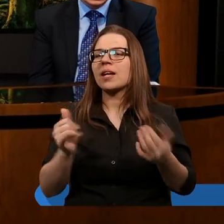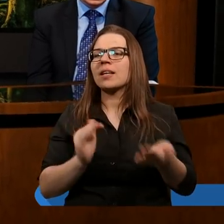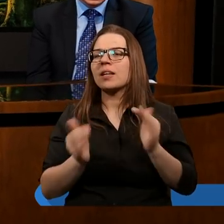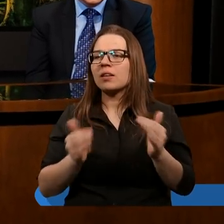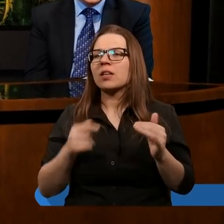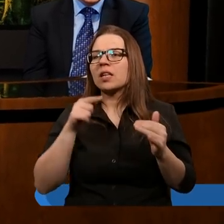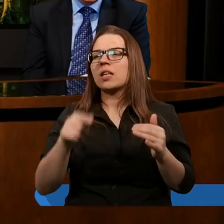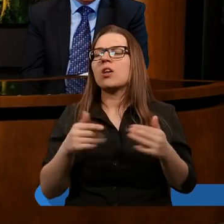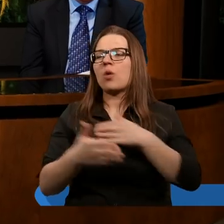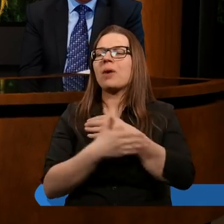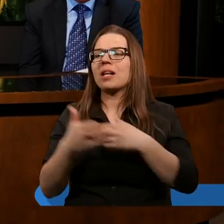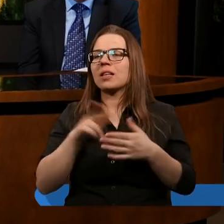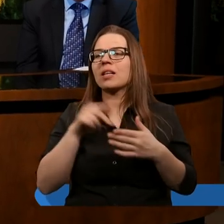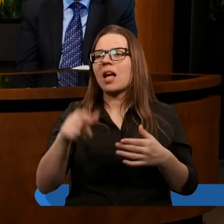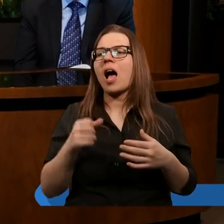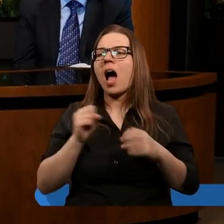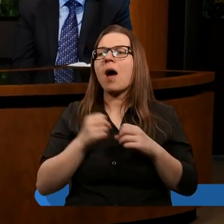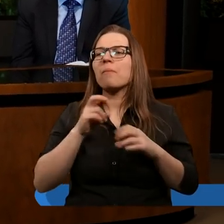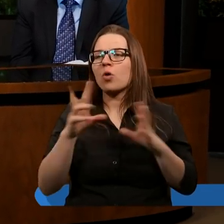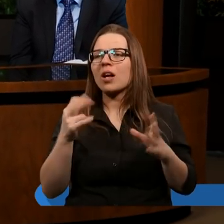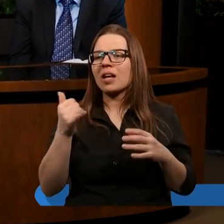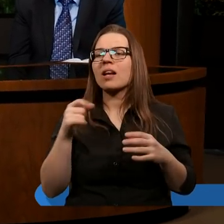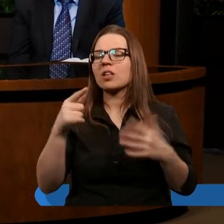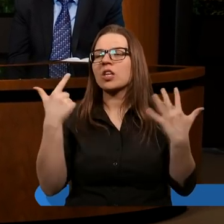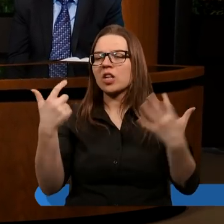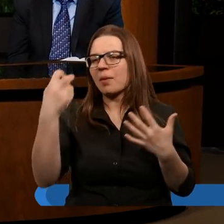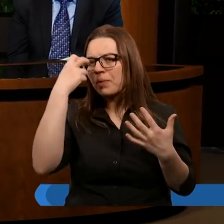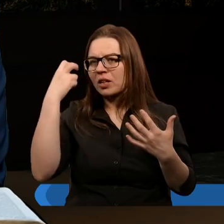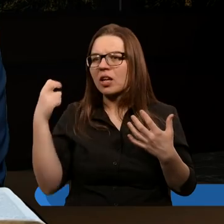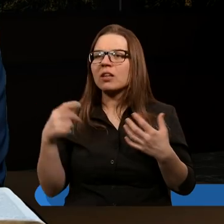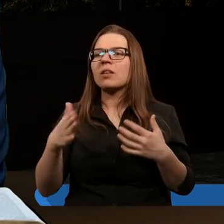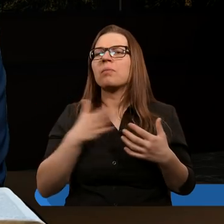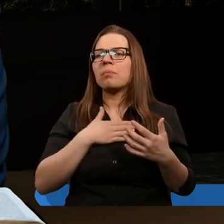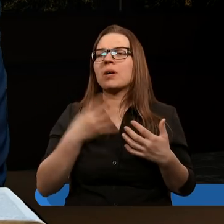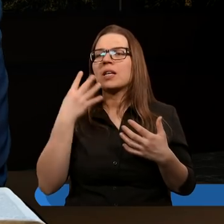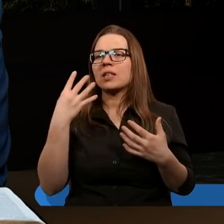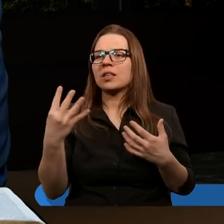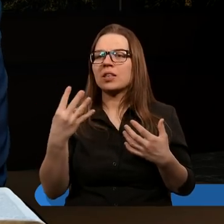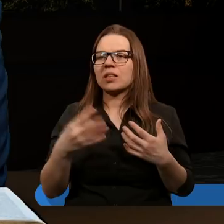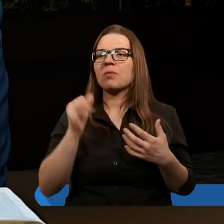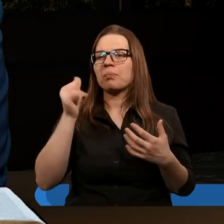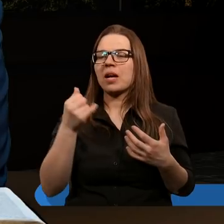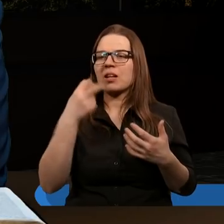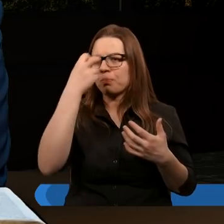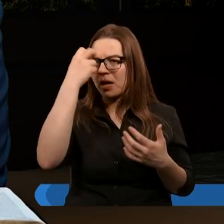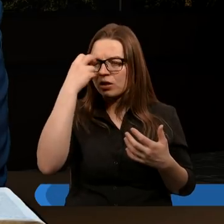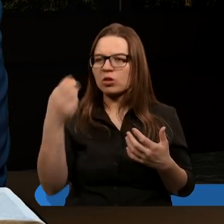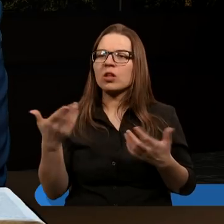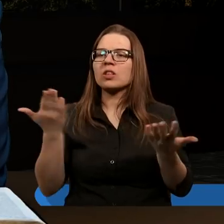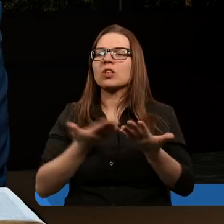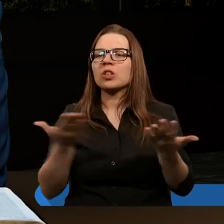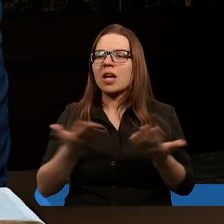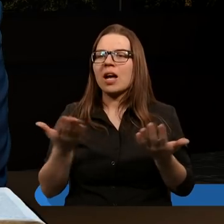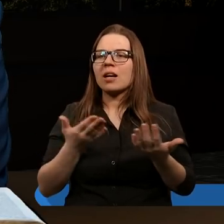sposób ja patrzę na apokalipsę, na te siedem pieczęci. Mamy cztery pierwsze pieczęci,